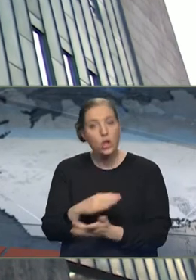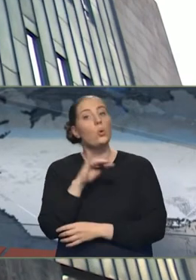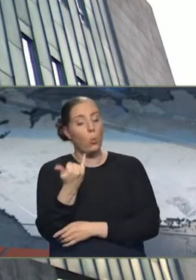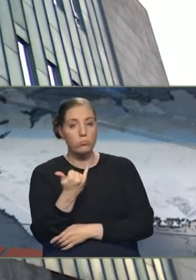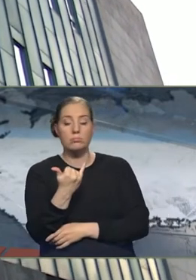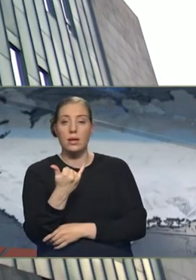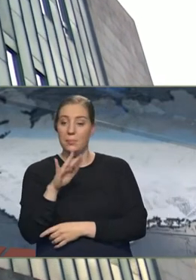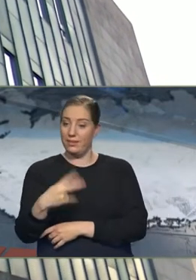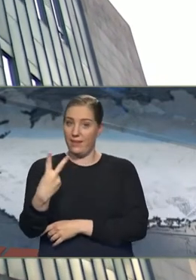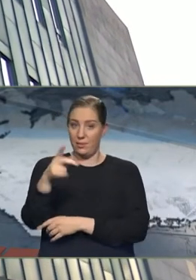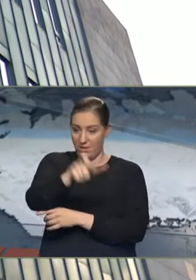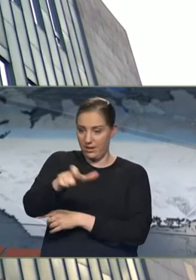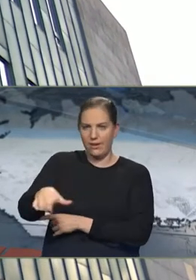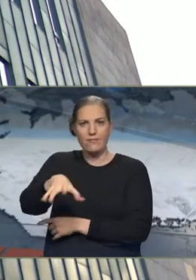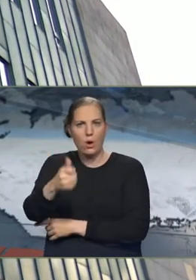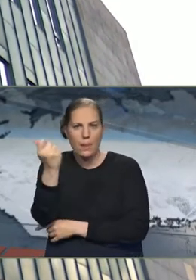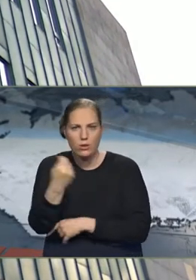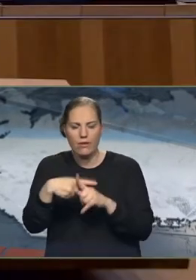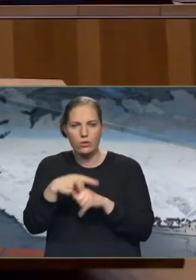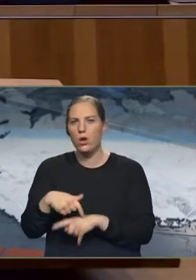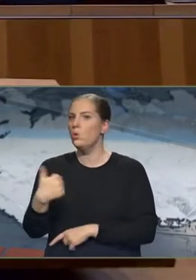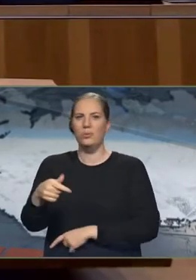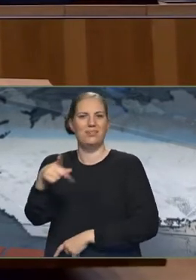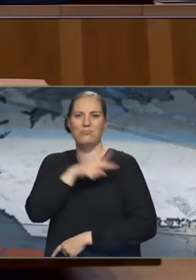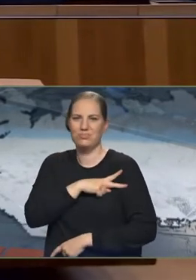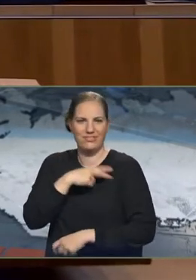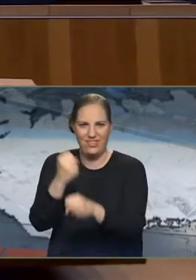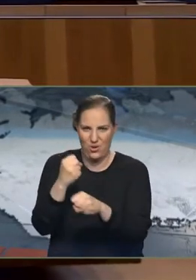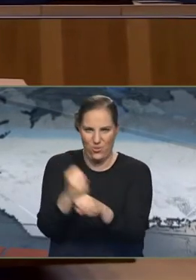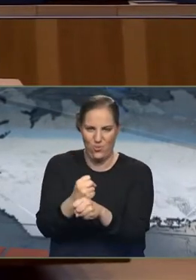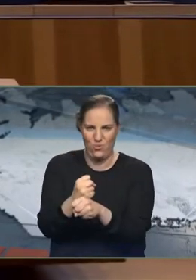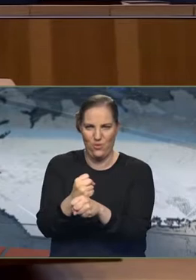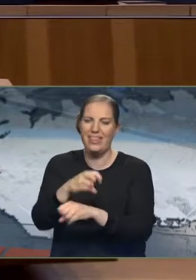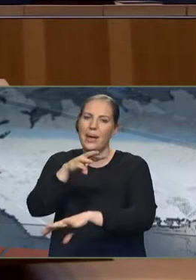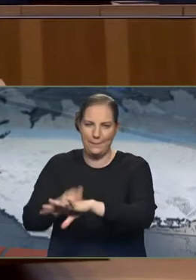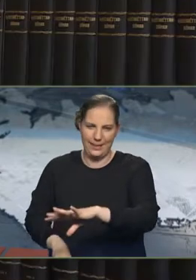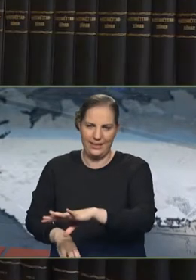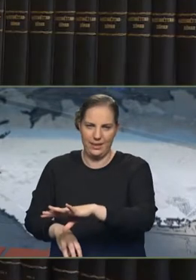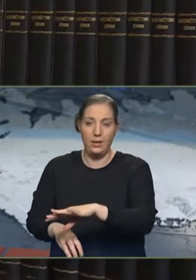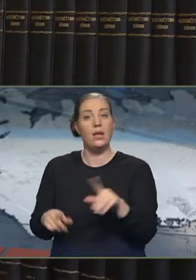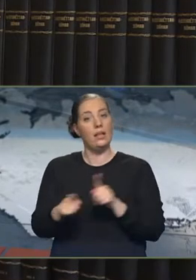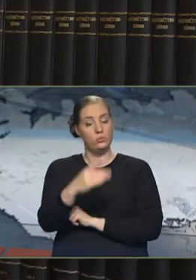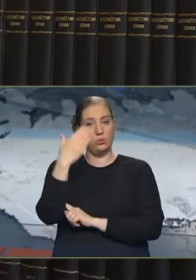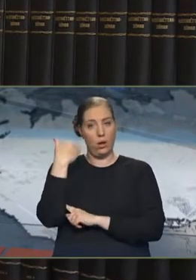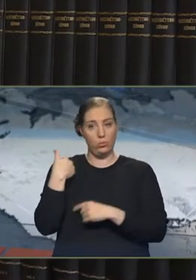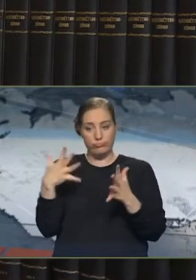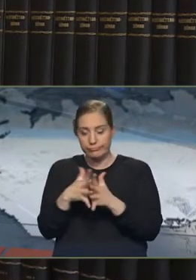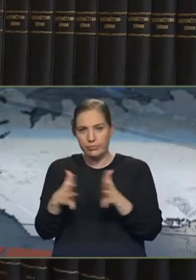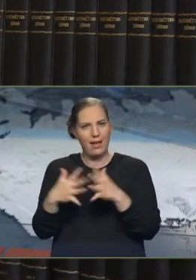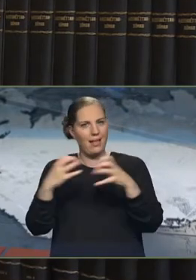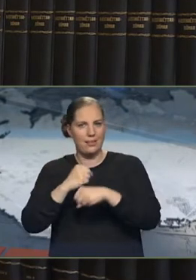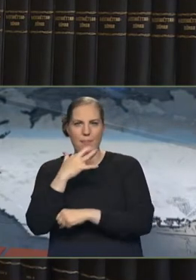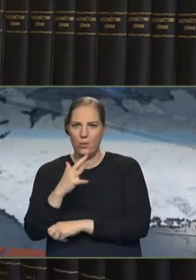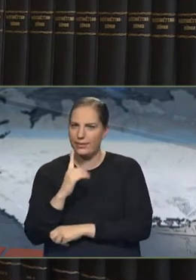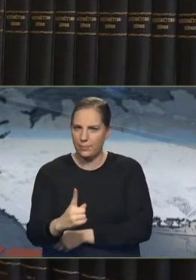dæma að þeimum mönnum bætur vegna þess að þeir hreftu ekki embætti en eins og framhengu komið í málinu öllu að þá